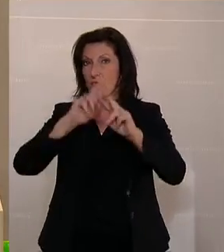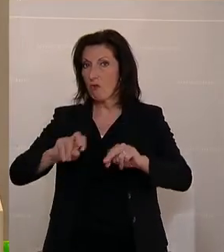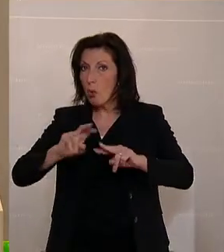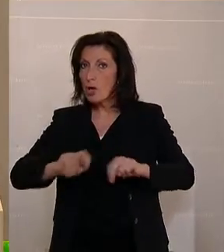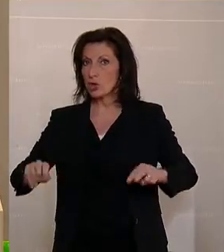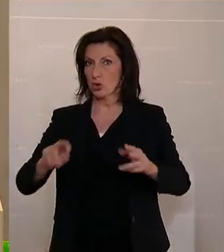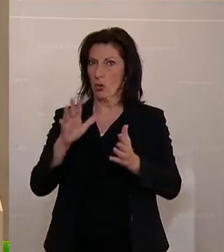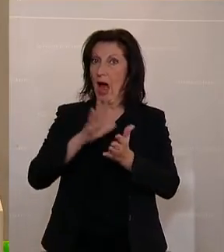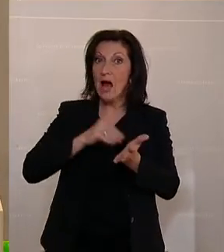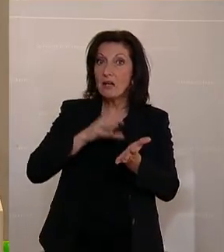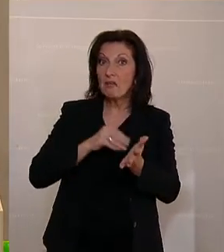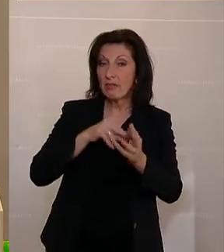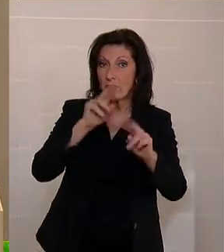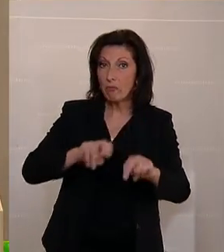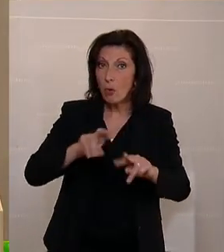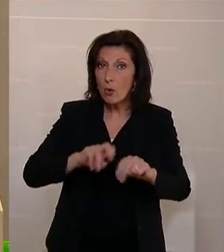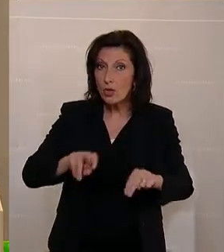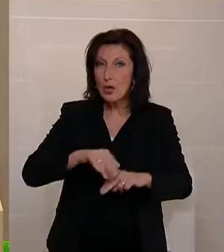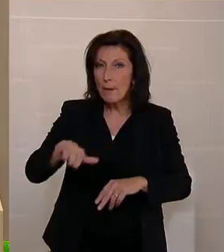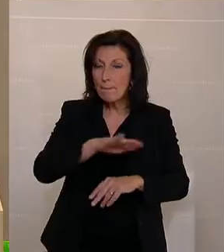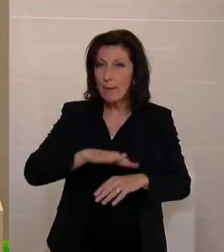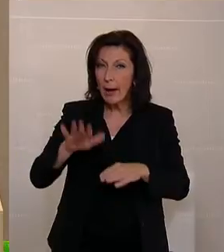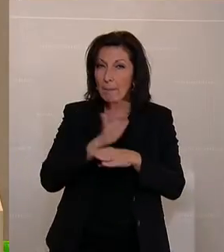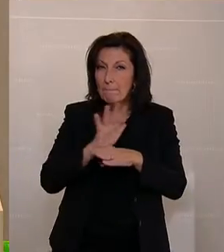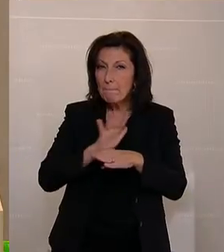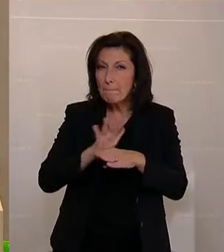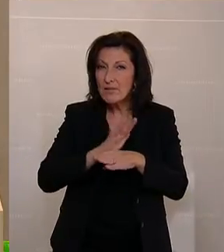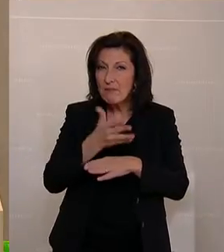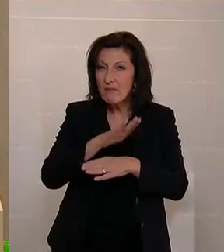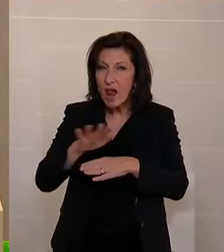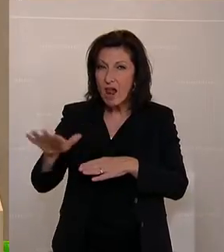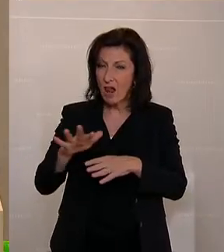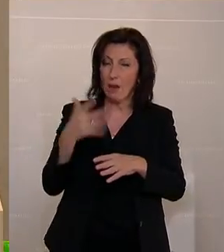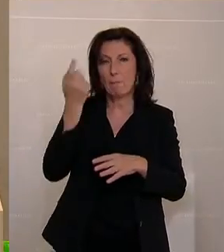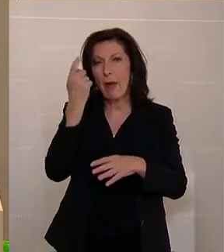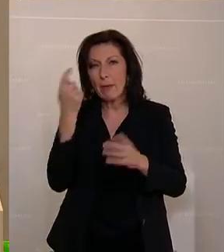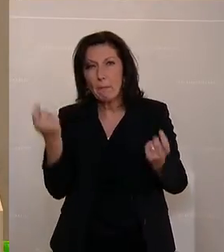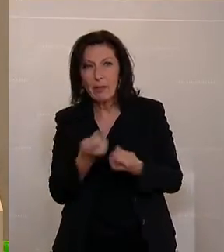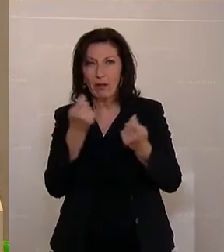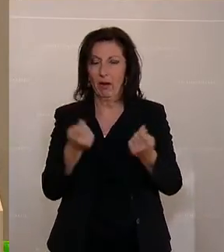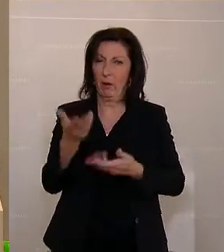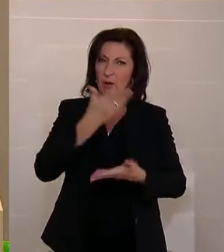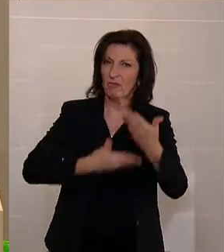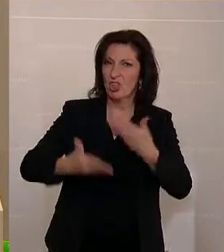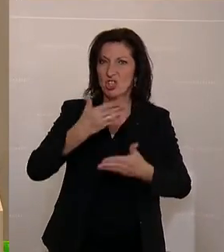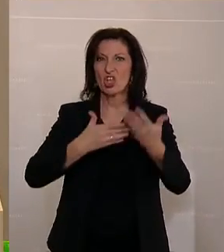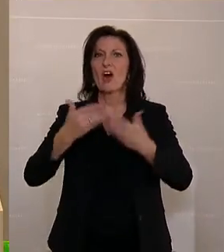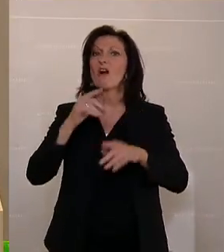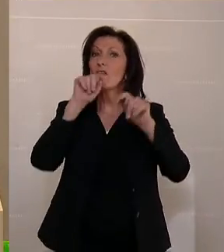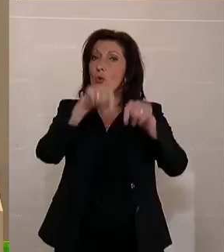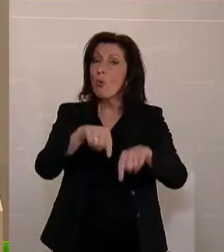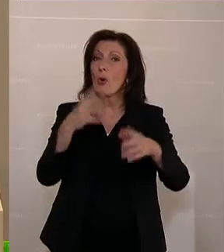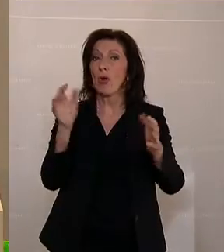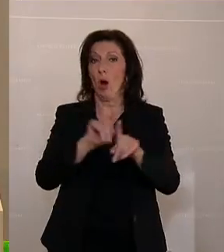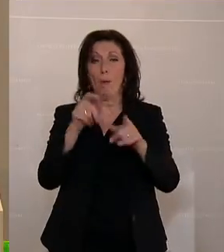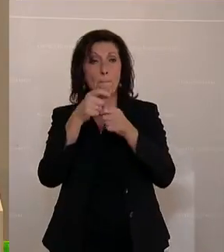der angewandten Forschung in Business Cases, also in wirtschaftliche Betriebe und wirtschaftliche Maßnahmen umzusetzen und damit Arbeitsplätze